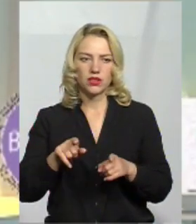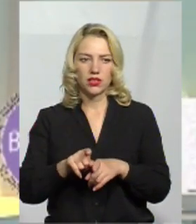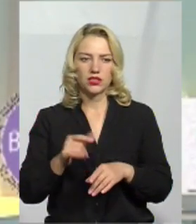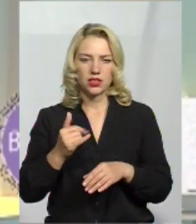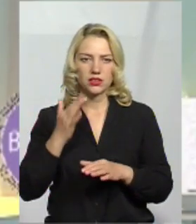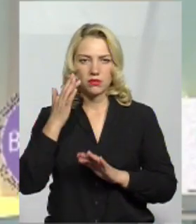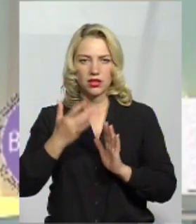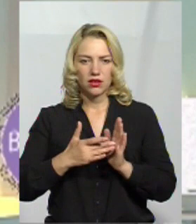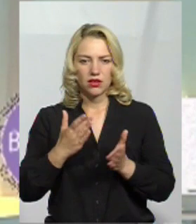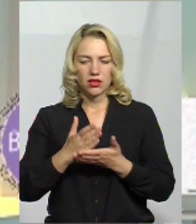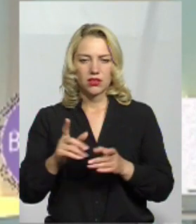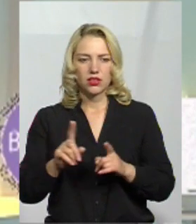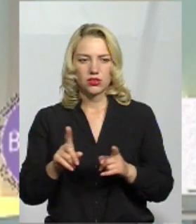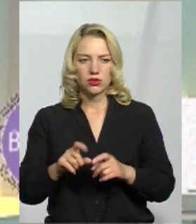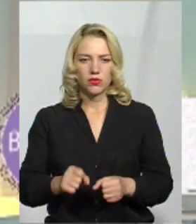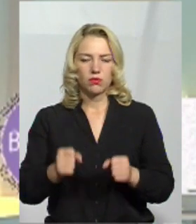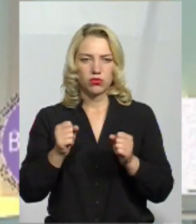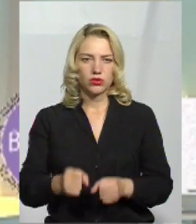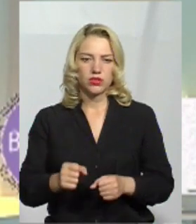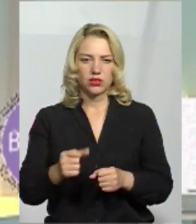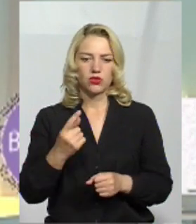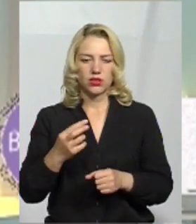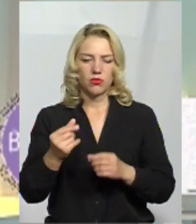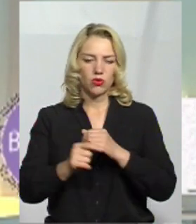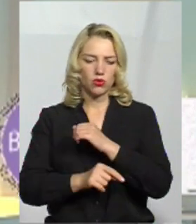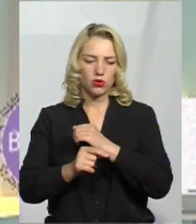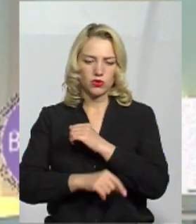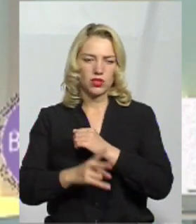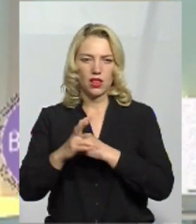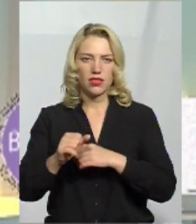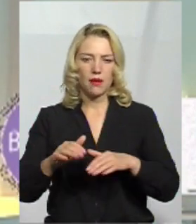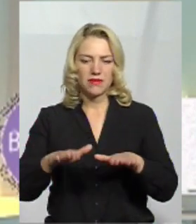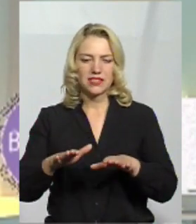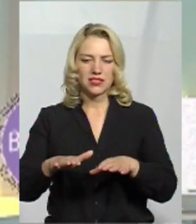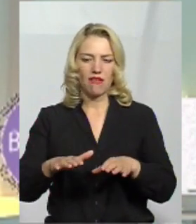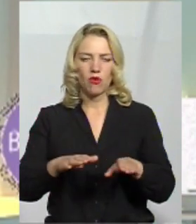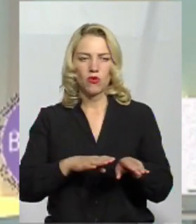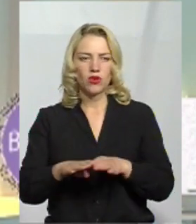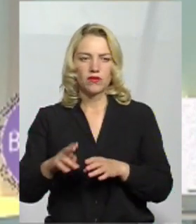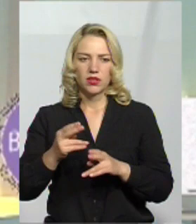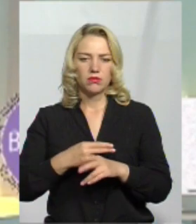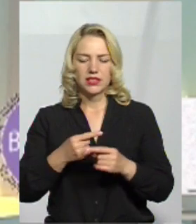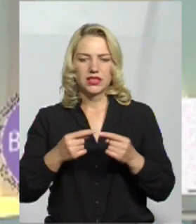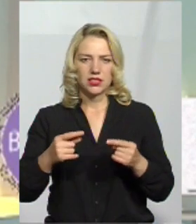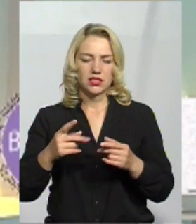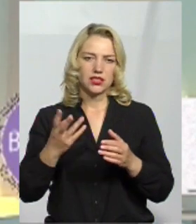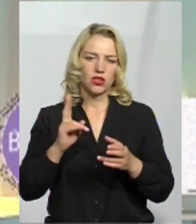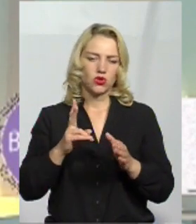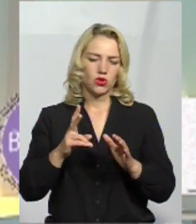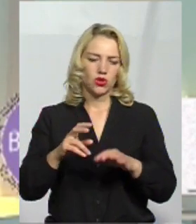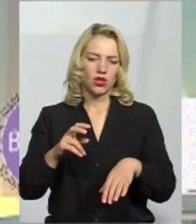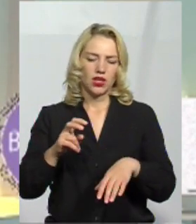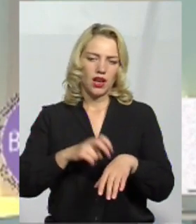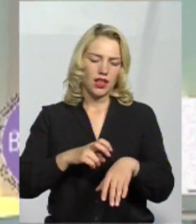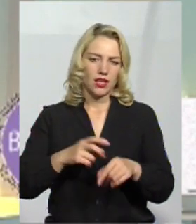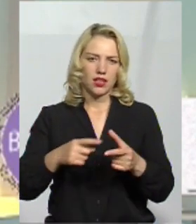така на даному етапі є, можливість посадити хоча б одного корупціонера на місцевому рівні. Без різниці. Лікар, правоохоронець, який бере